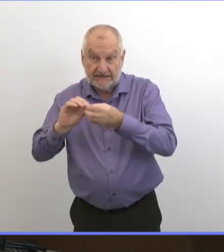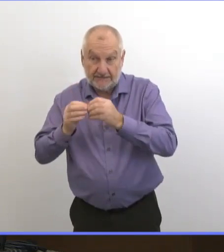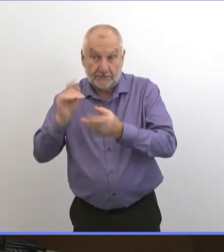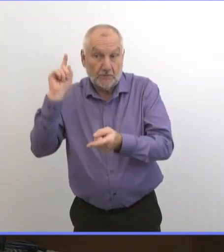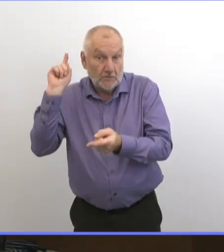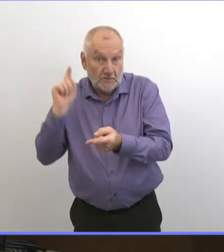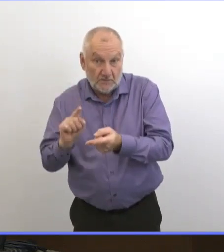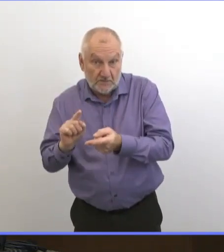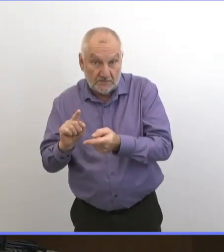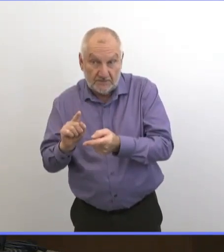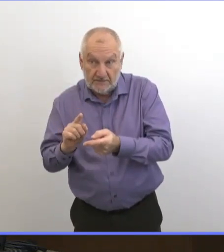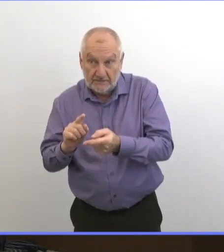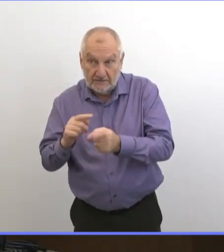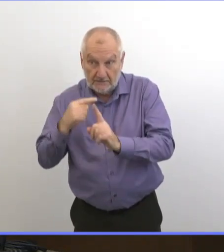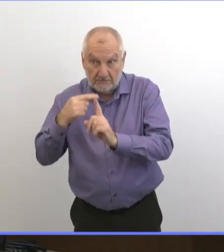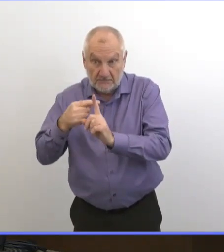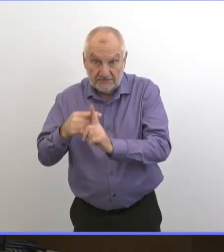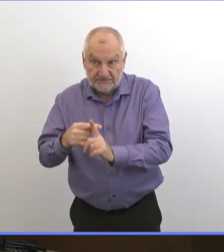baissé.